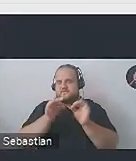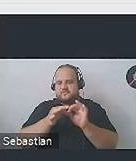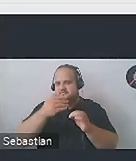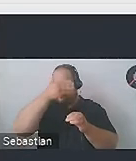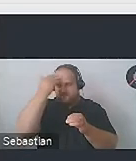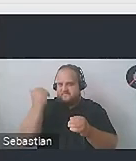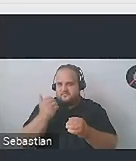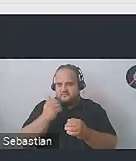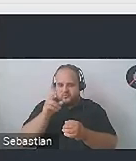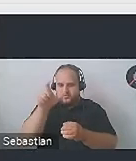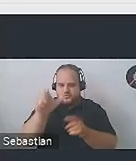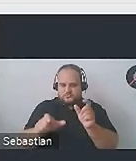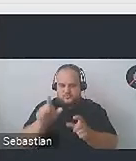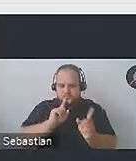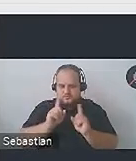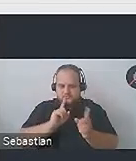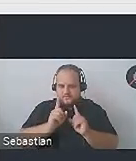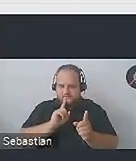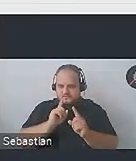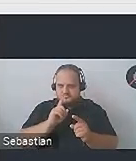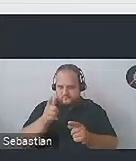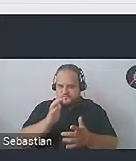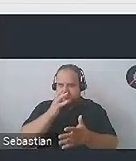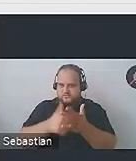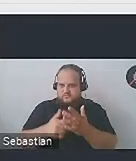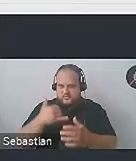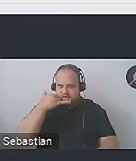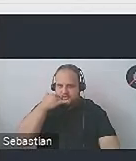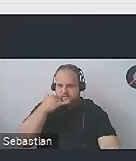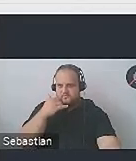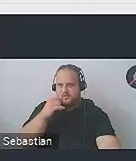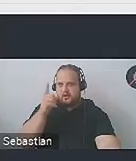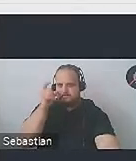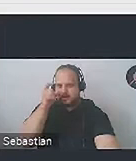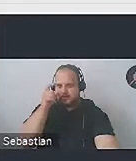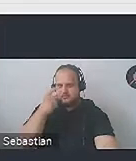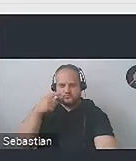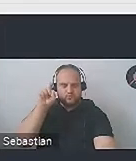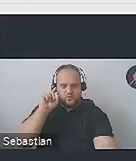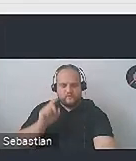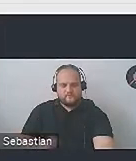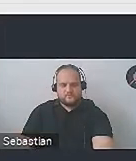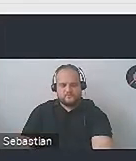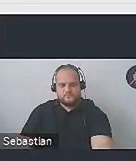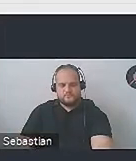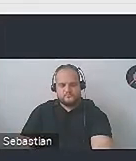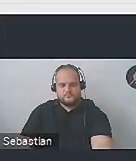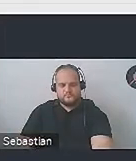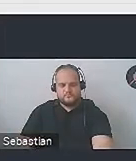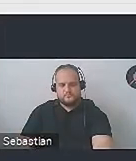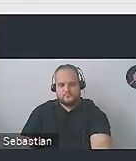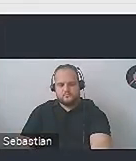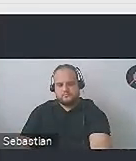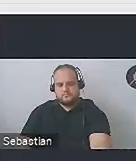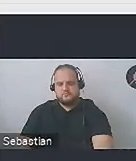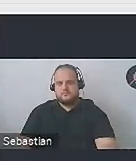z którą rozmawiacie, korzysta na co dzień z aparatu słuchowego. Aparat słuchowy jest technologią asystującą, ponieważ